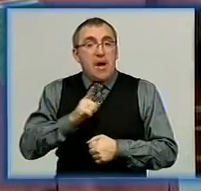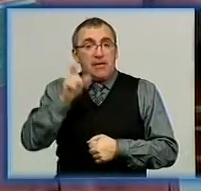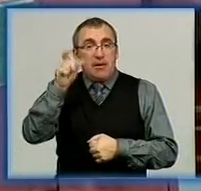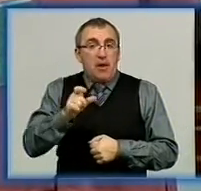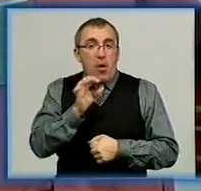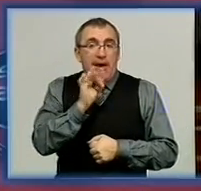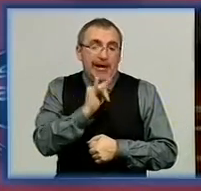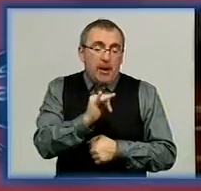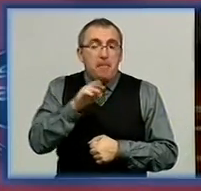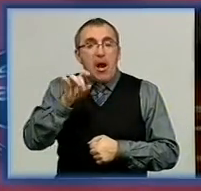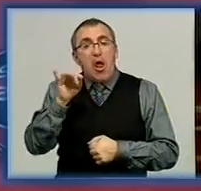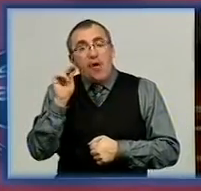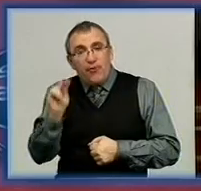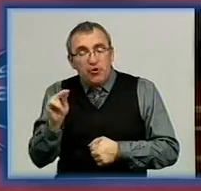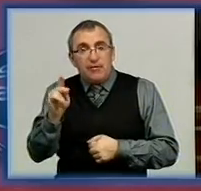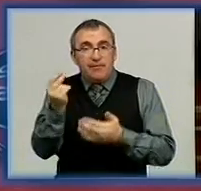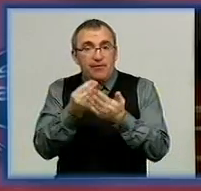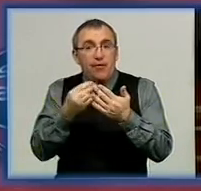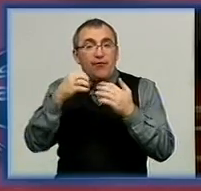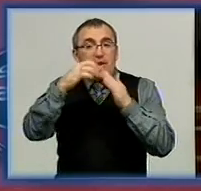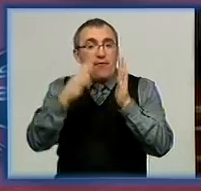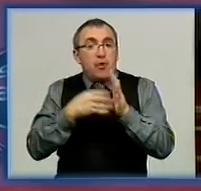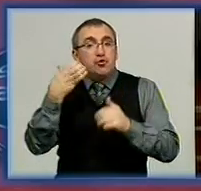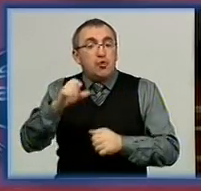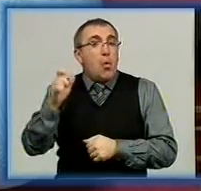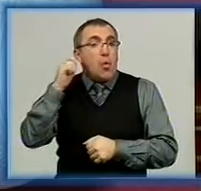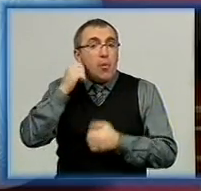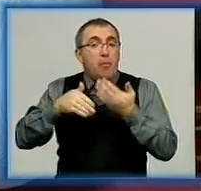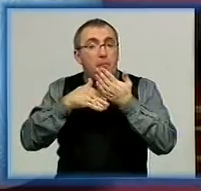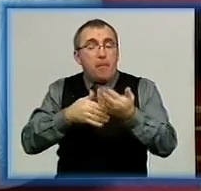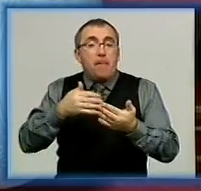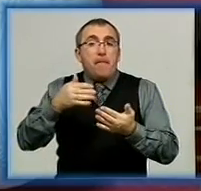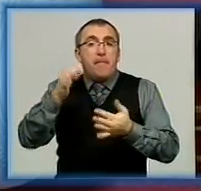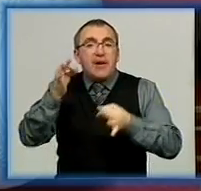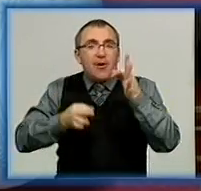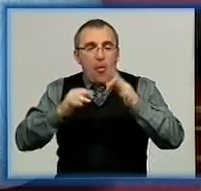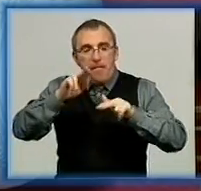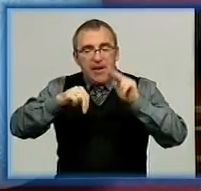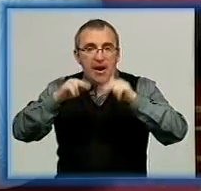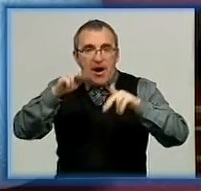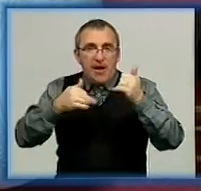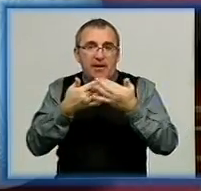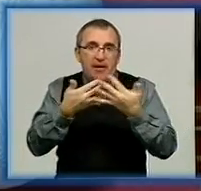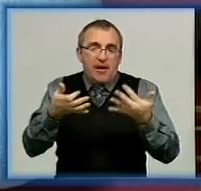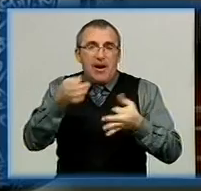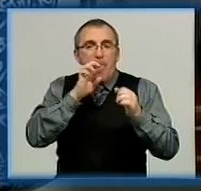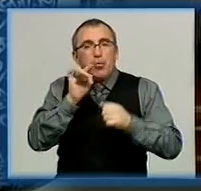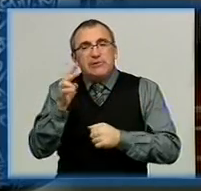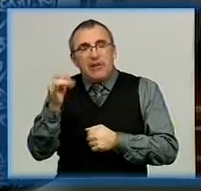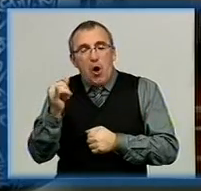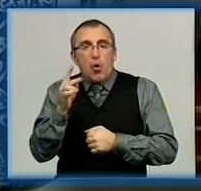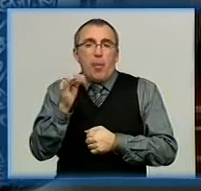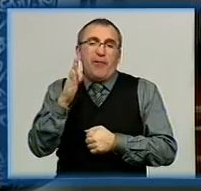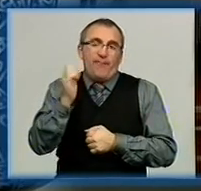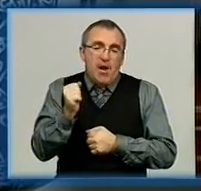Михайлевич. Її писанки, як і в XIX столітті, створені за допомогою природних барвників із листя, полину, ягід, бузини, кропиви та